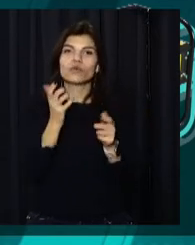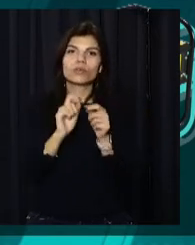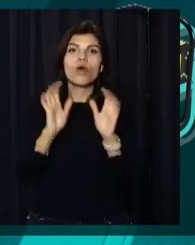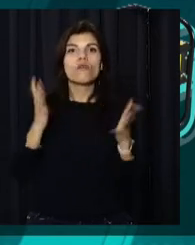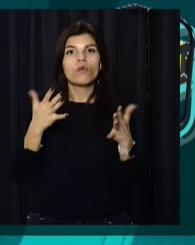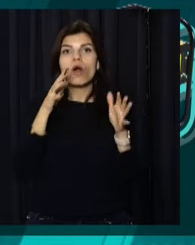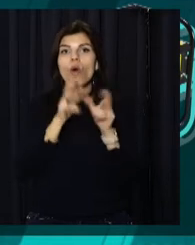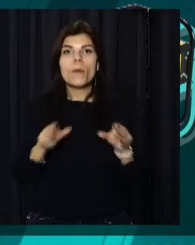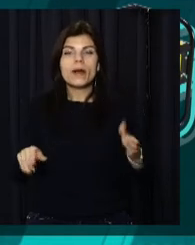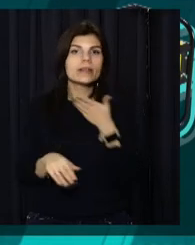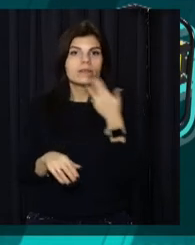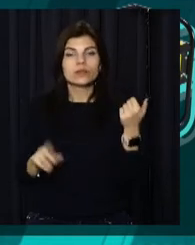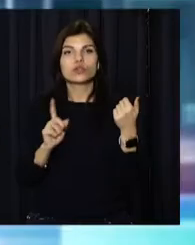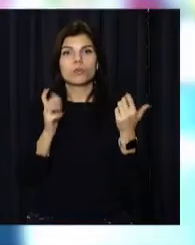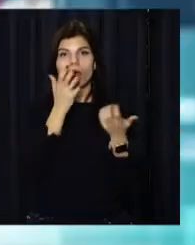відключення опалення.